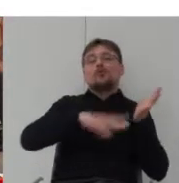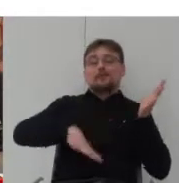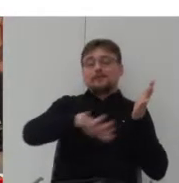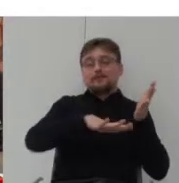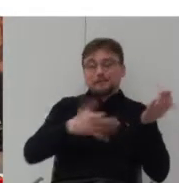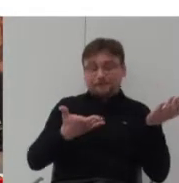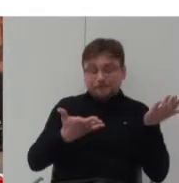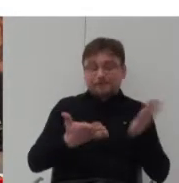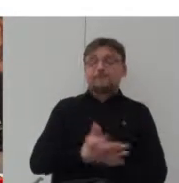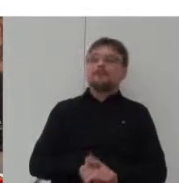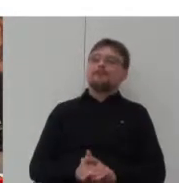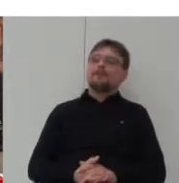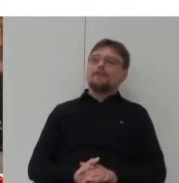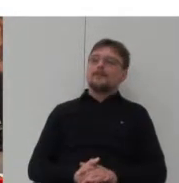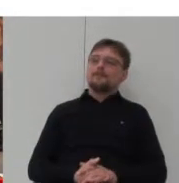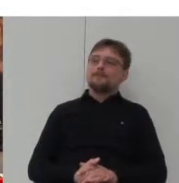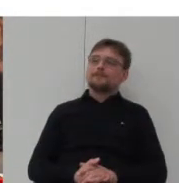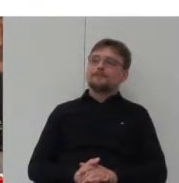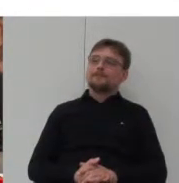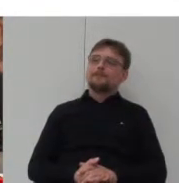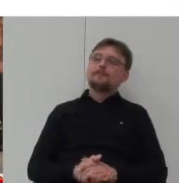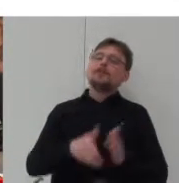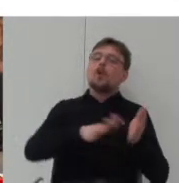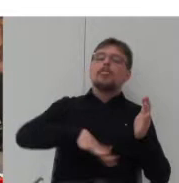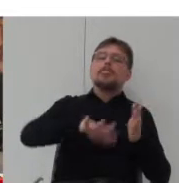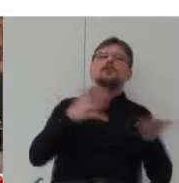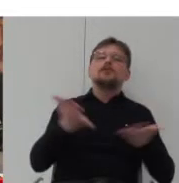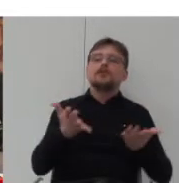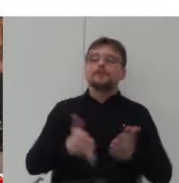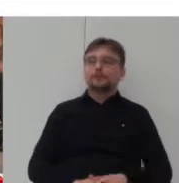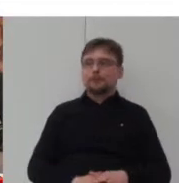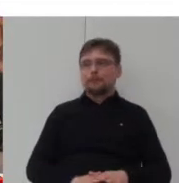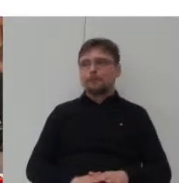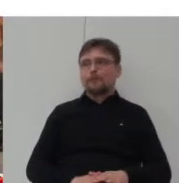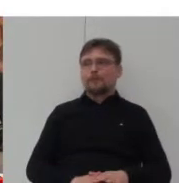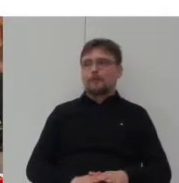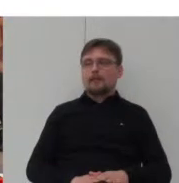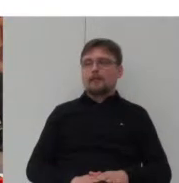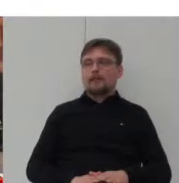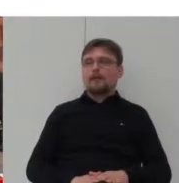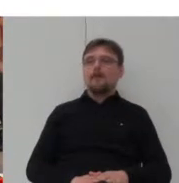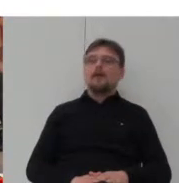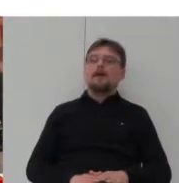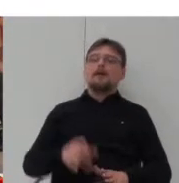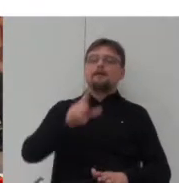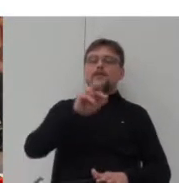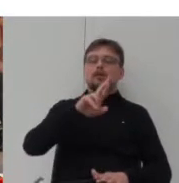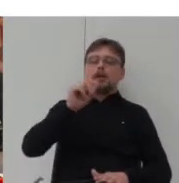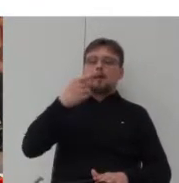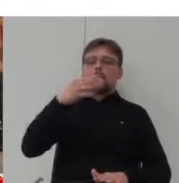niewystarczające. I ten teren znajduje się przy przedmieściu ławskim, czyli historycznie bardzo